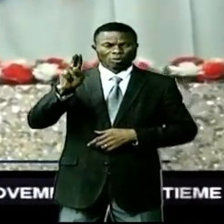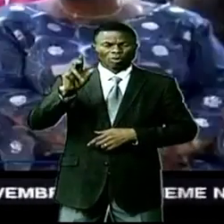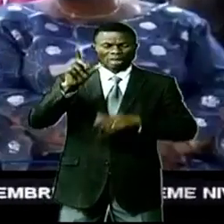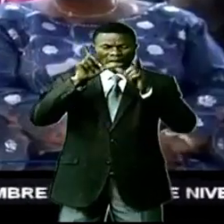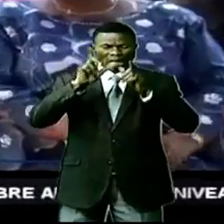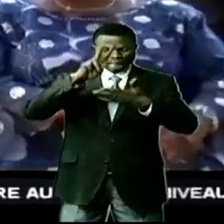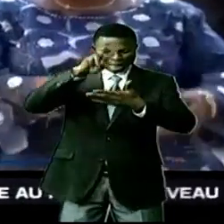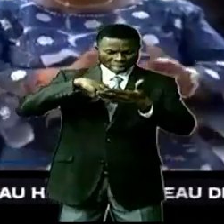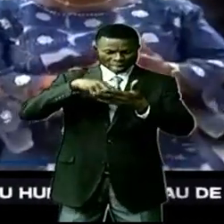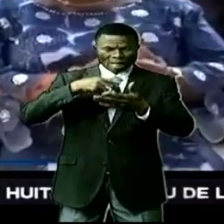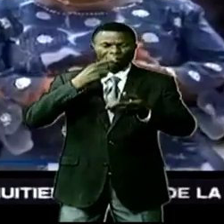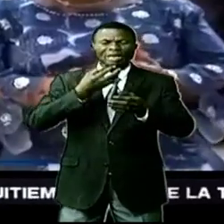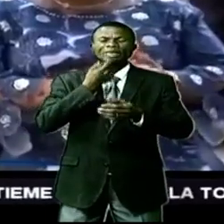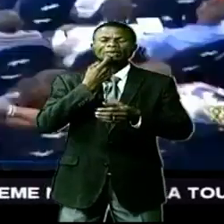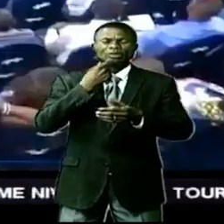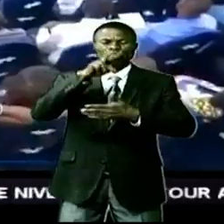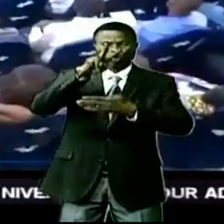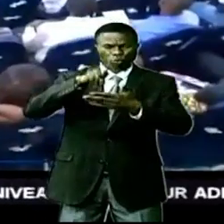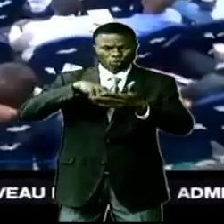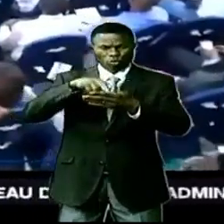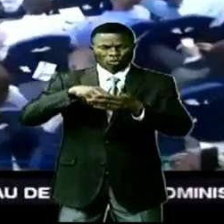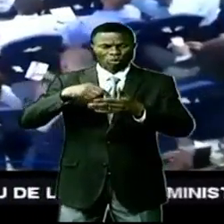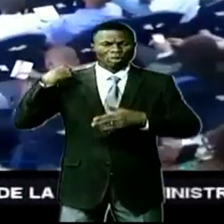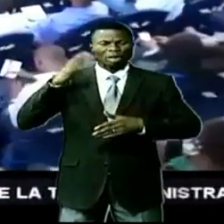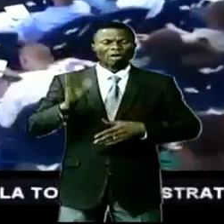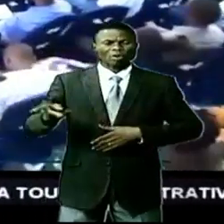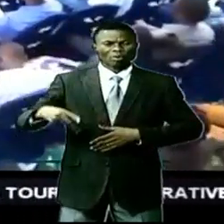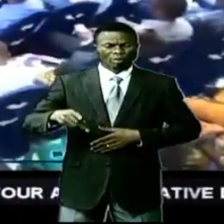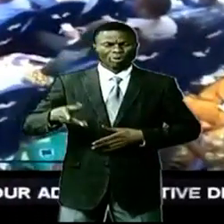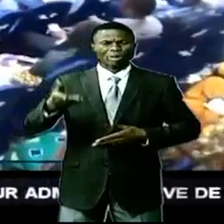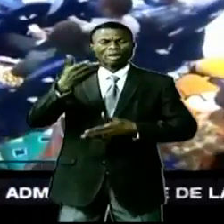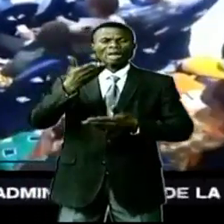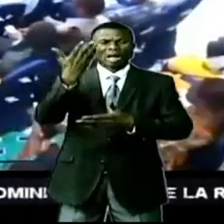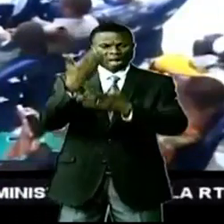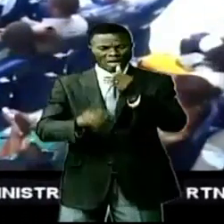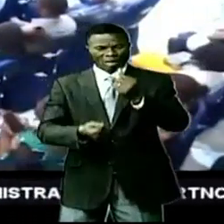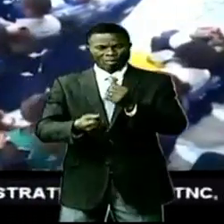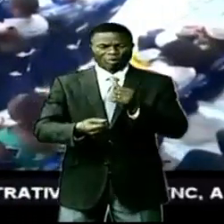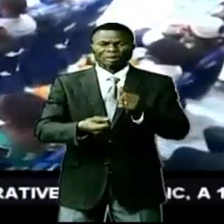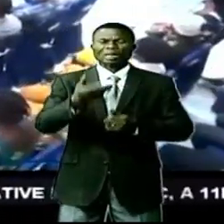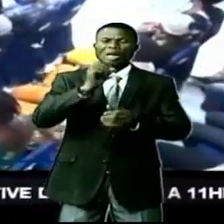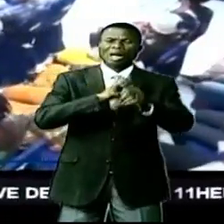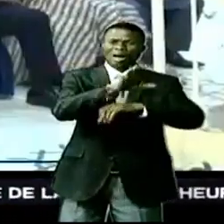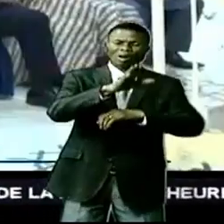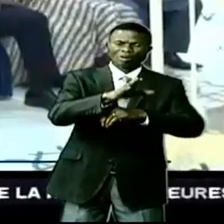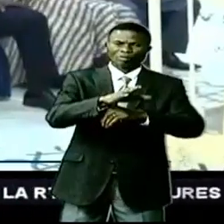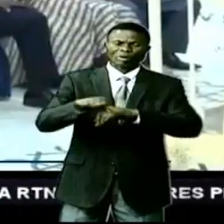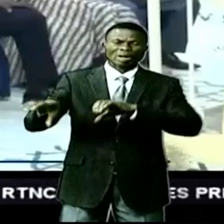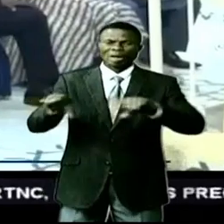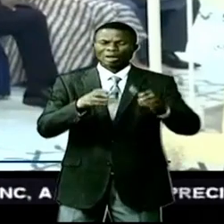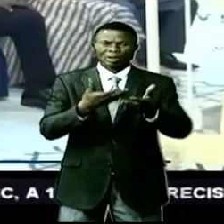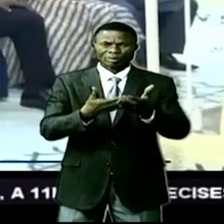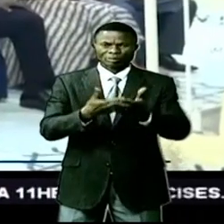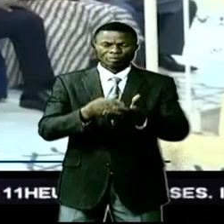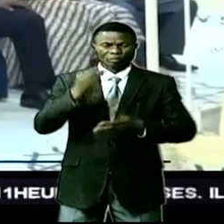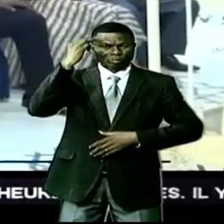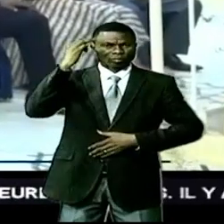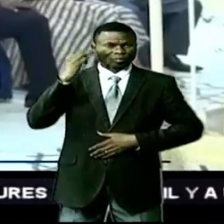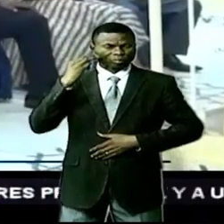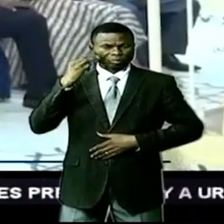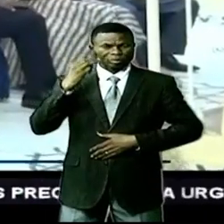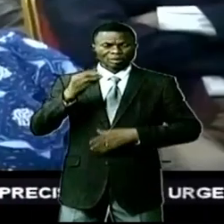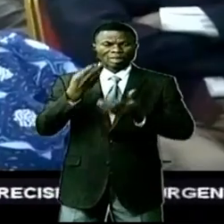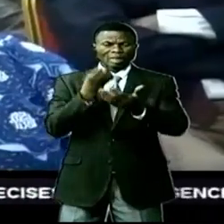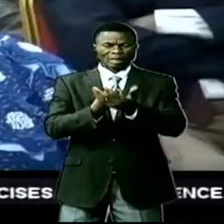qui parlent de la littérature. Le gouverneur de province s'était représenté à cette cérémonie de vernissage par la ministre de l